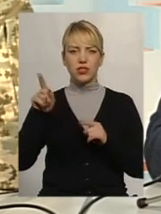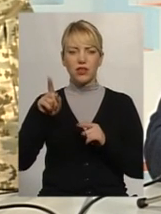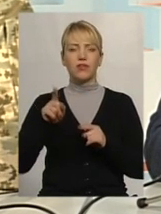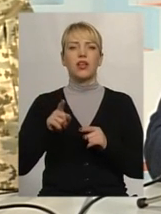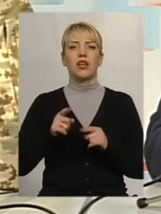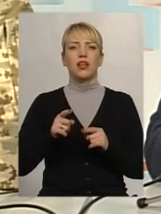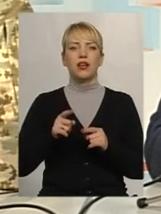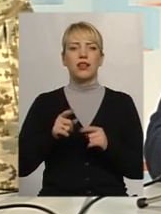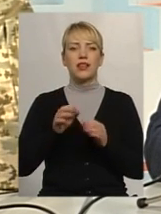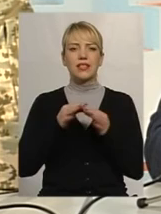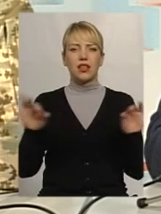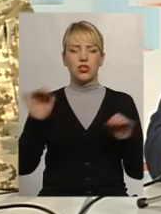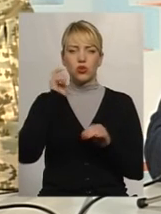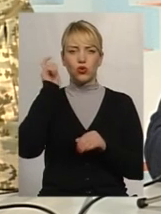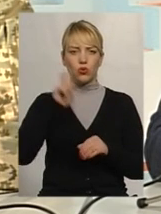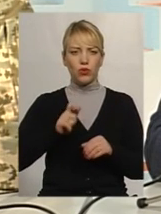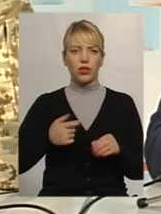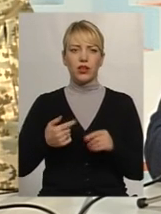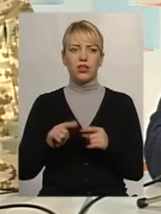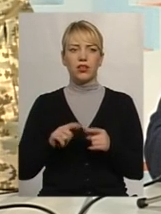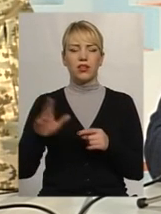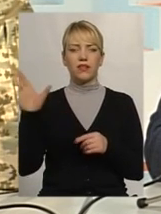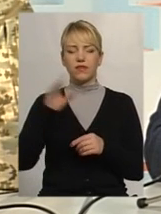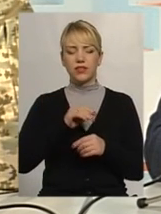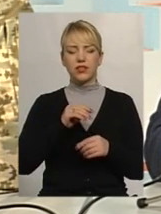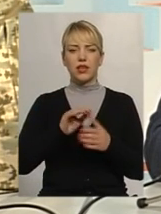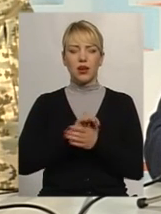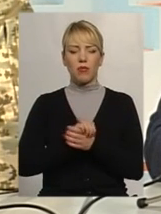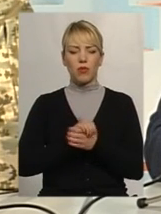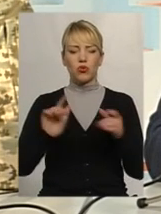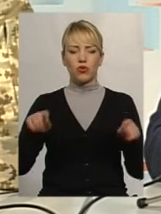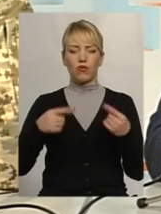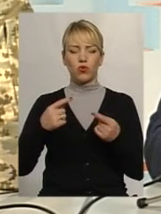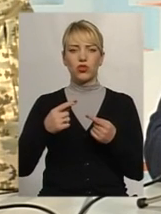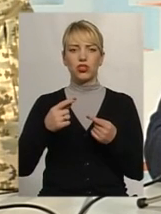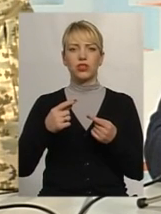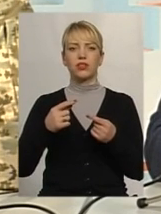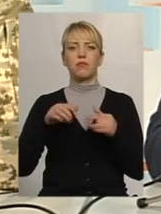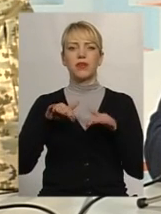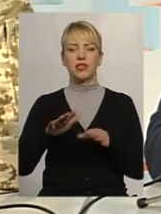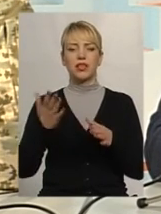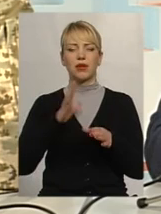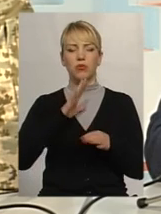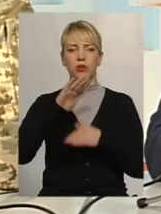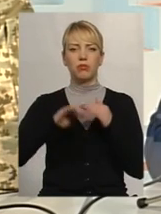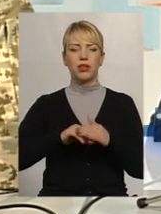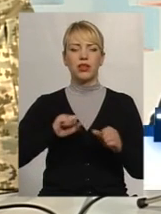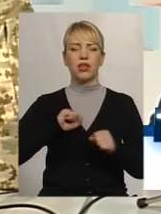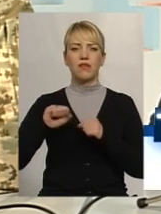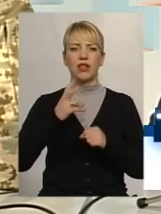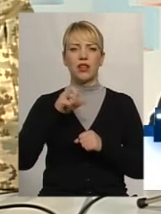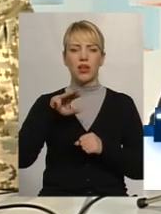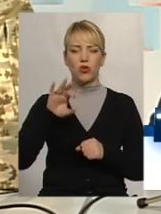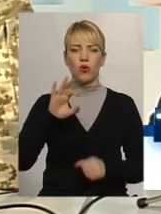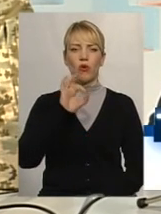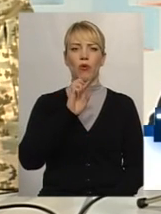брала участь в миротворчих місіях, які були під керівництвом і НАТО, і ОБСЄ, і Організації об'єднаних націй.